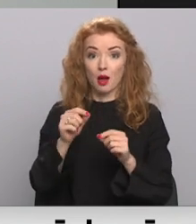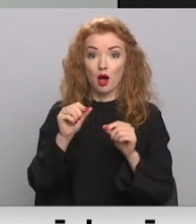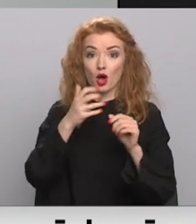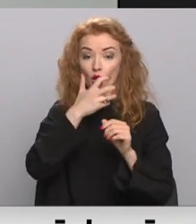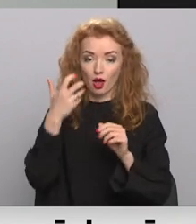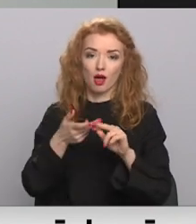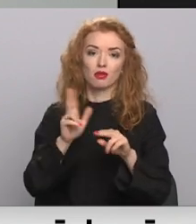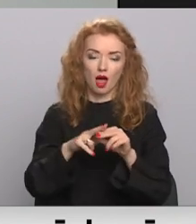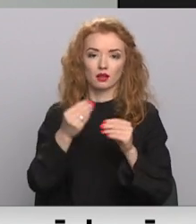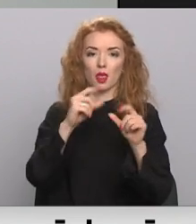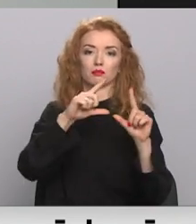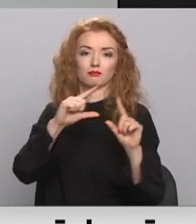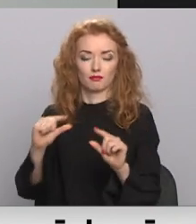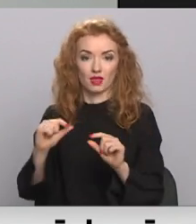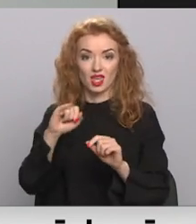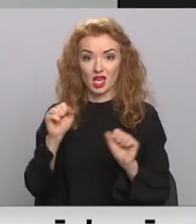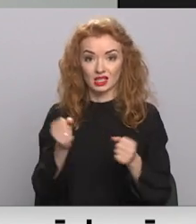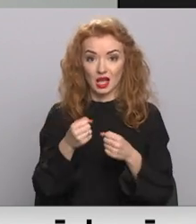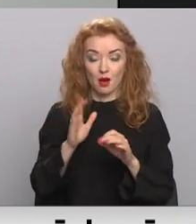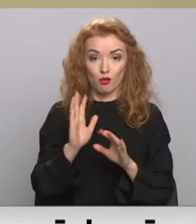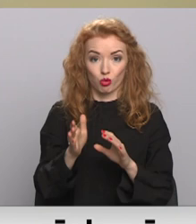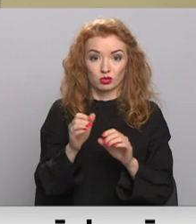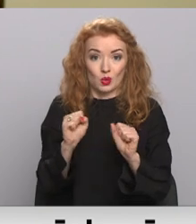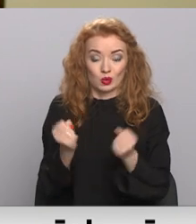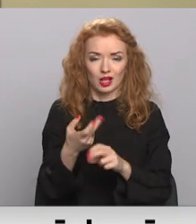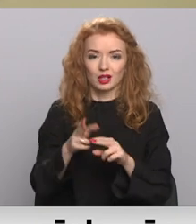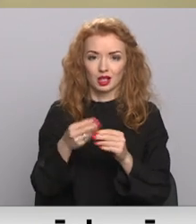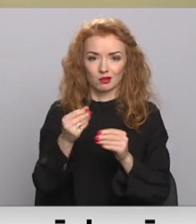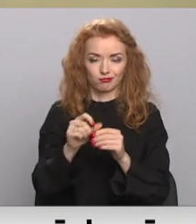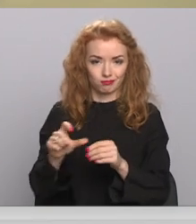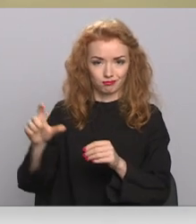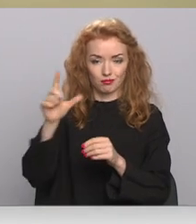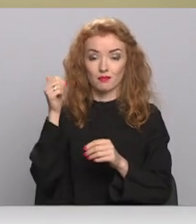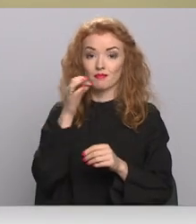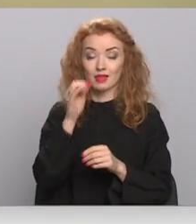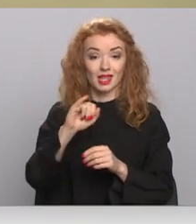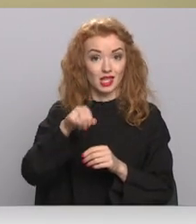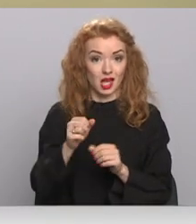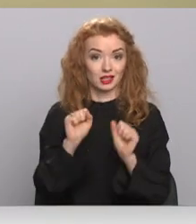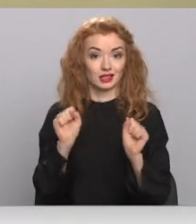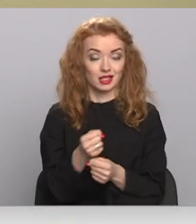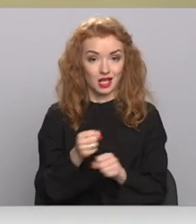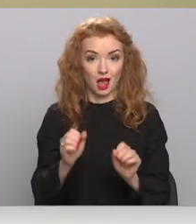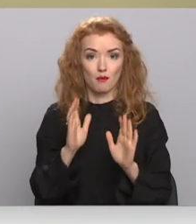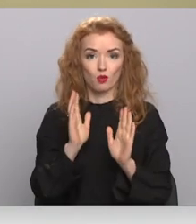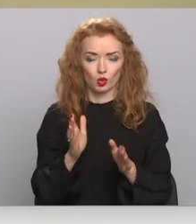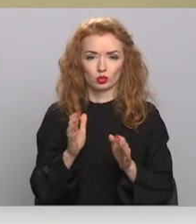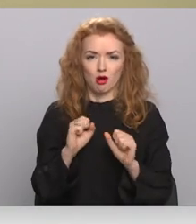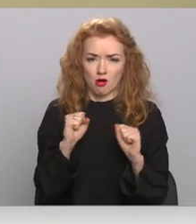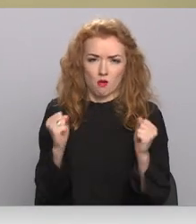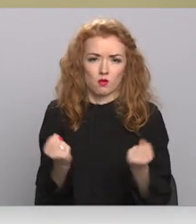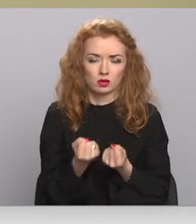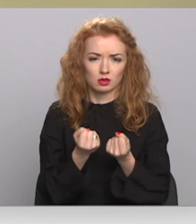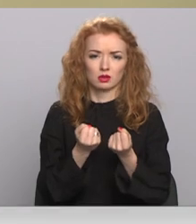uz iemeslaikā redzēsim kritumus. Ja piepildās, tad, protams, tas nav pārāk labi. Šī ziemā, ja tā būs bārga un